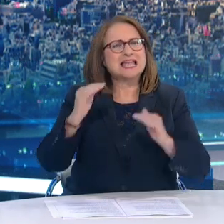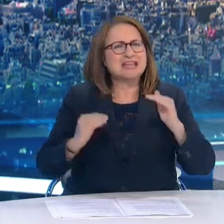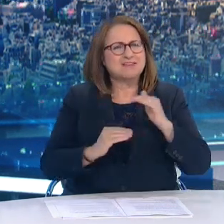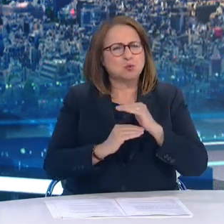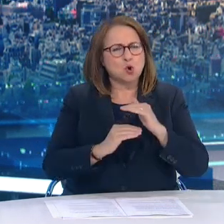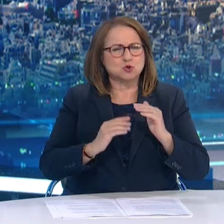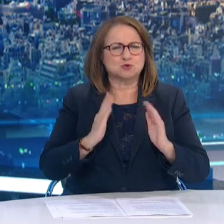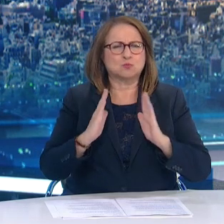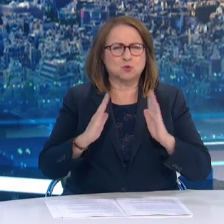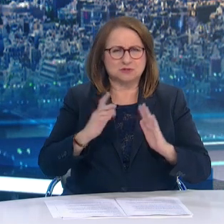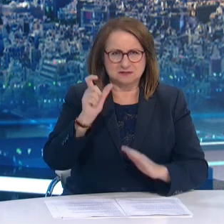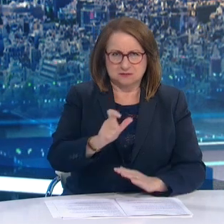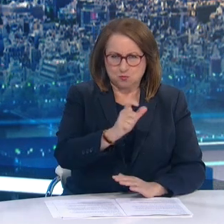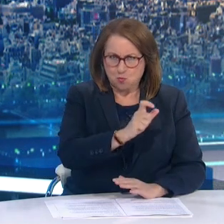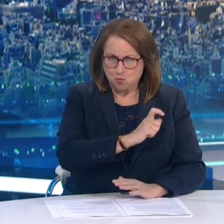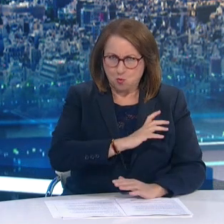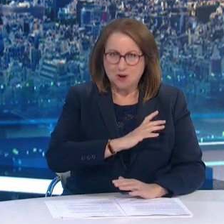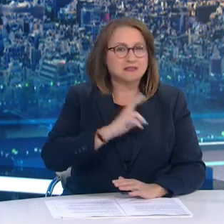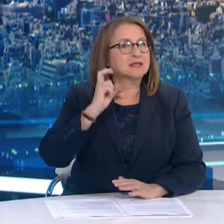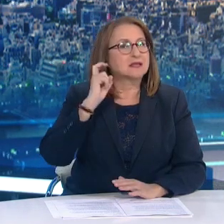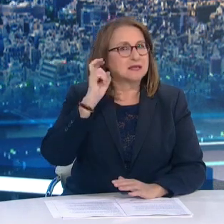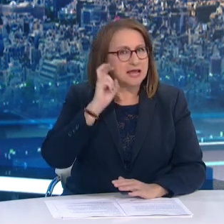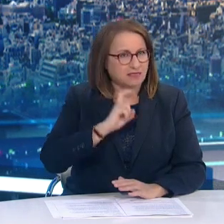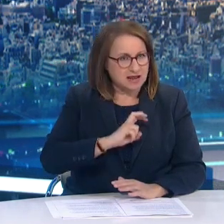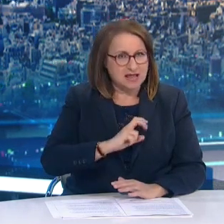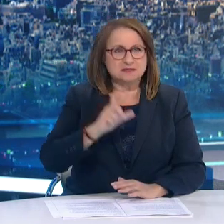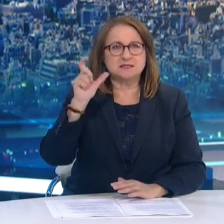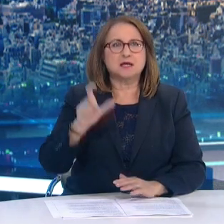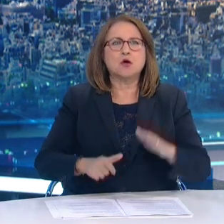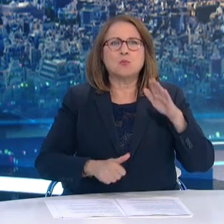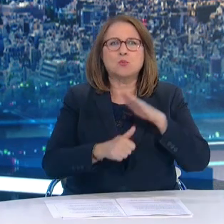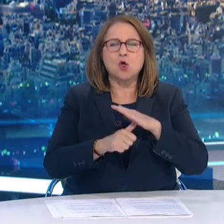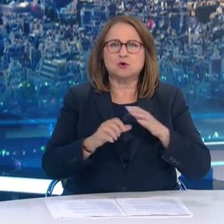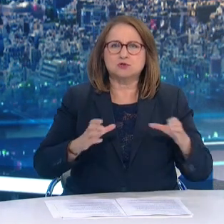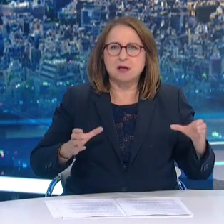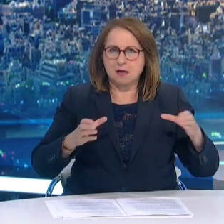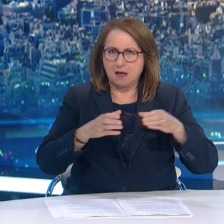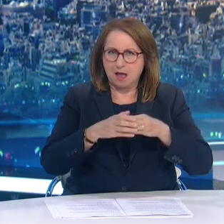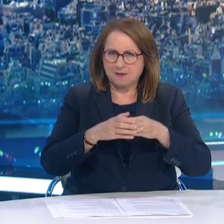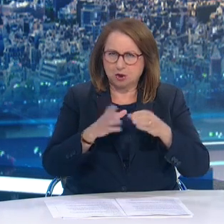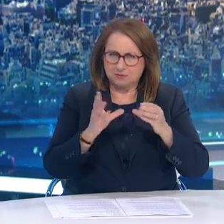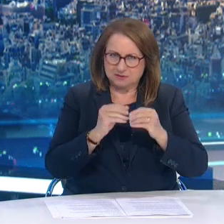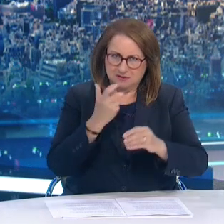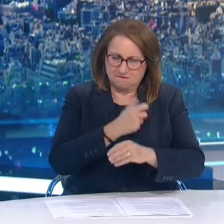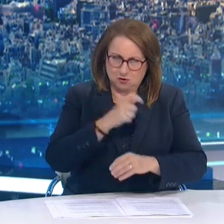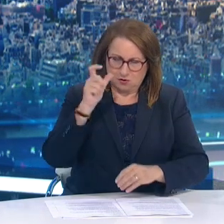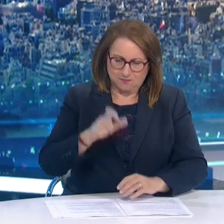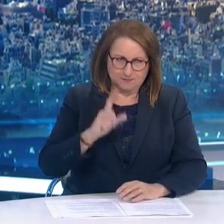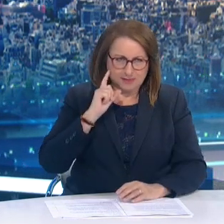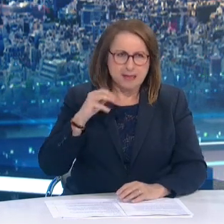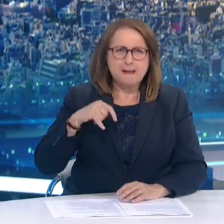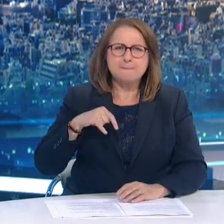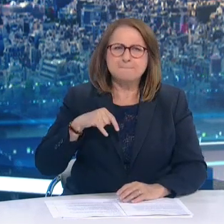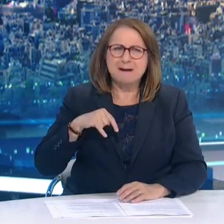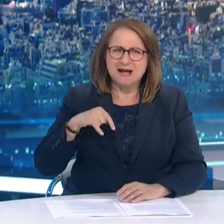την Καθηγήτρια Παιδιατρικής Λοιμοξιολογίας και μέλος της Επιτροπής Εμπειρογνωμόνων Βάνα Παπαευαγγέλου και τον Επίκουρο Καθηγητή Επιδημιολογίας και μέλος της Επιτροπής